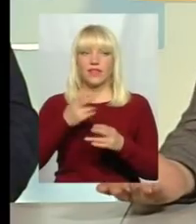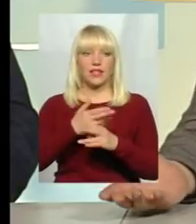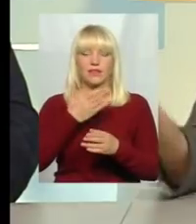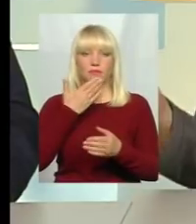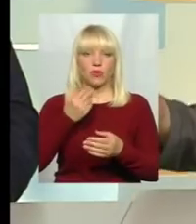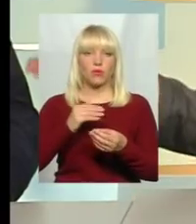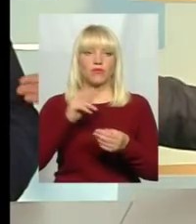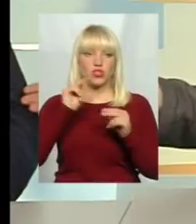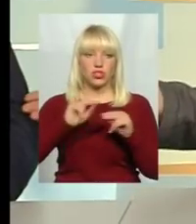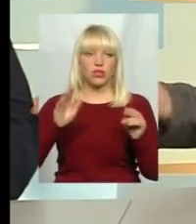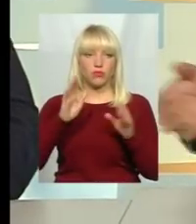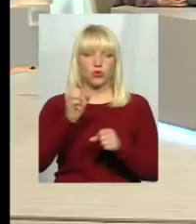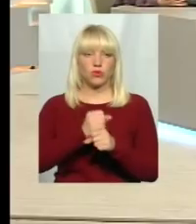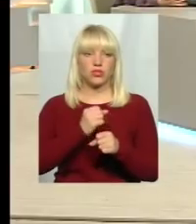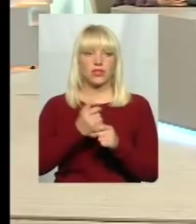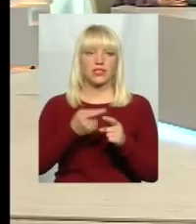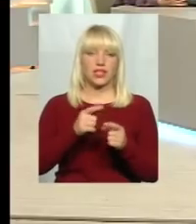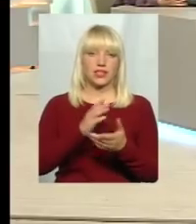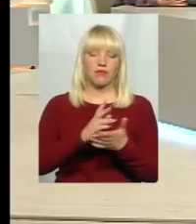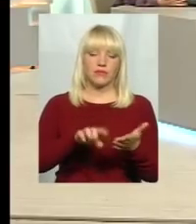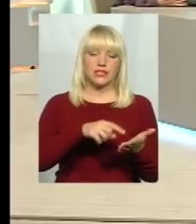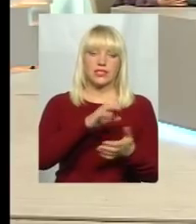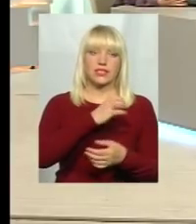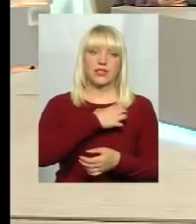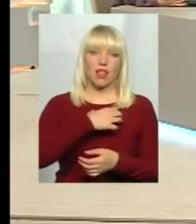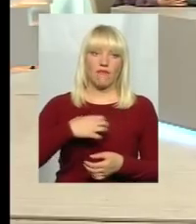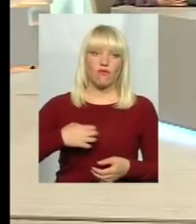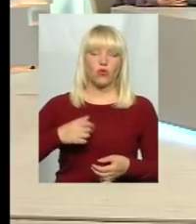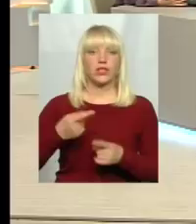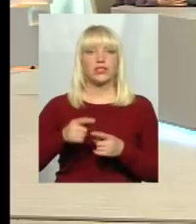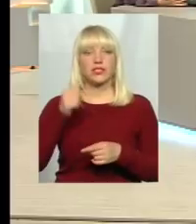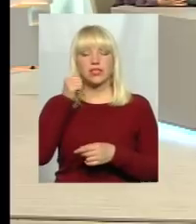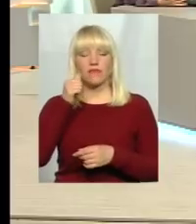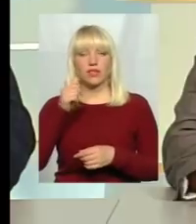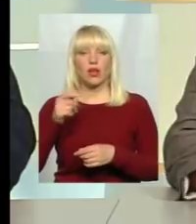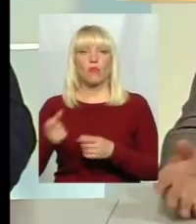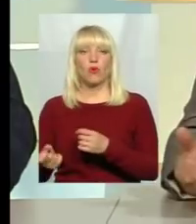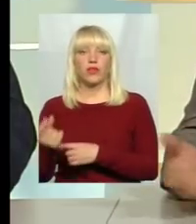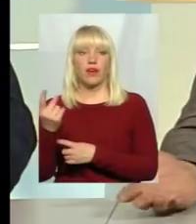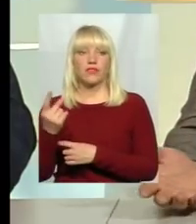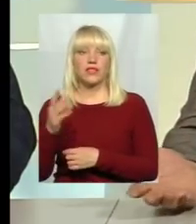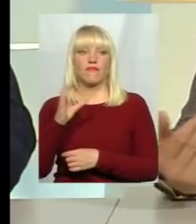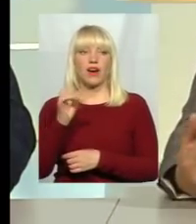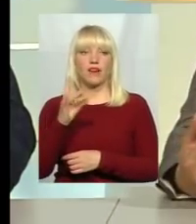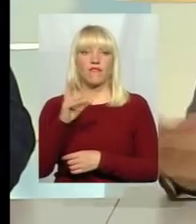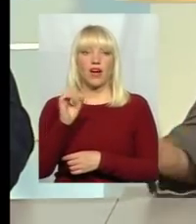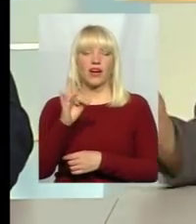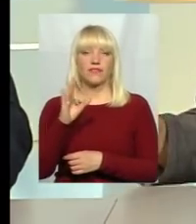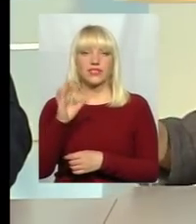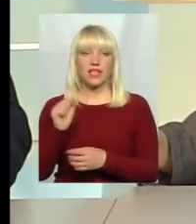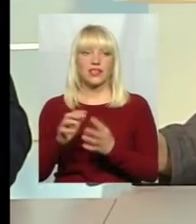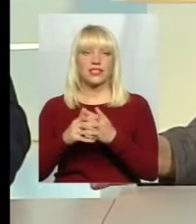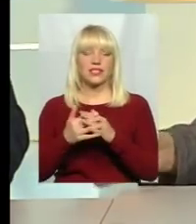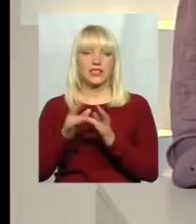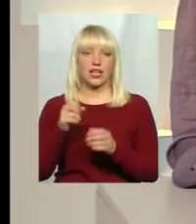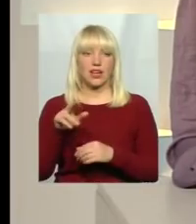набагато простіше. Тому що це вже є в місті Славута, це появиться там завтра в Варварівській, наприклад, Сільській раді. І, слава Богу, єдине, що